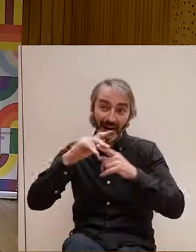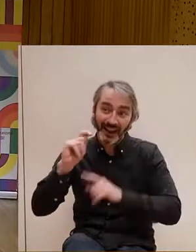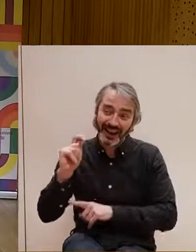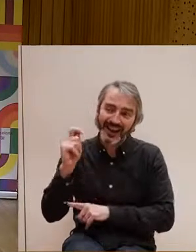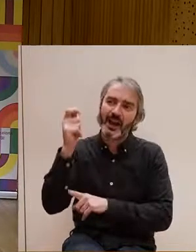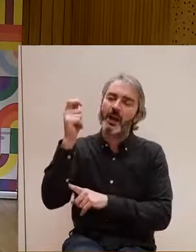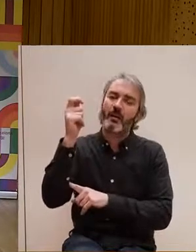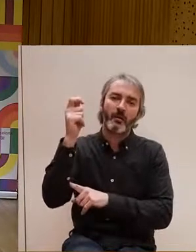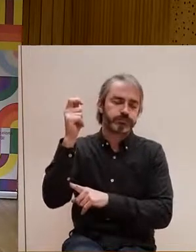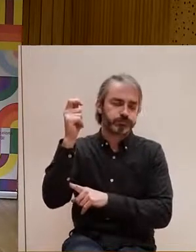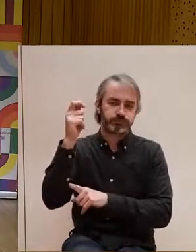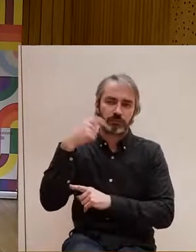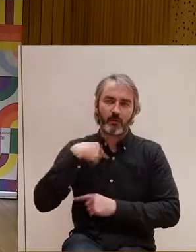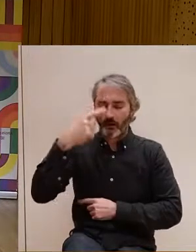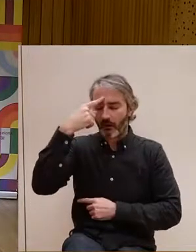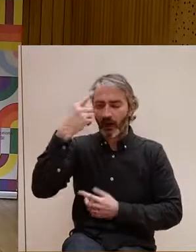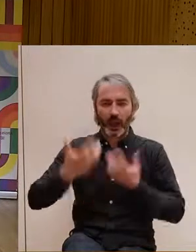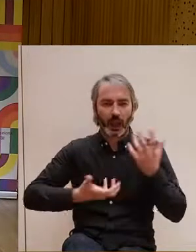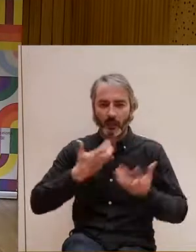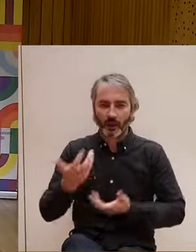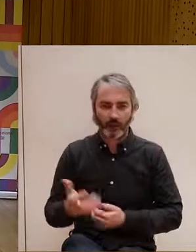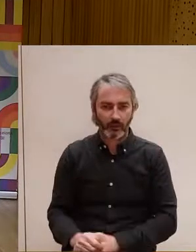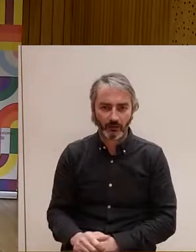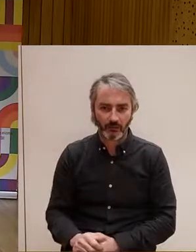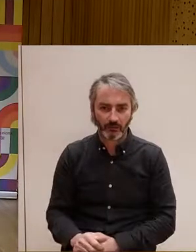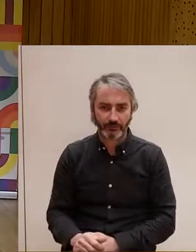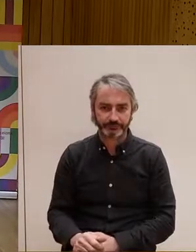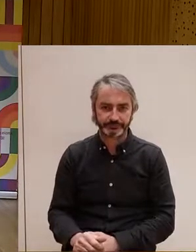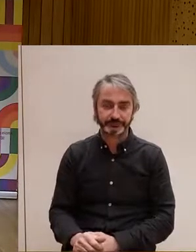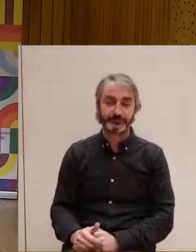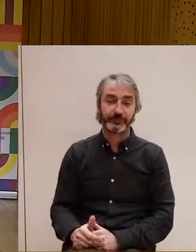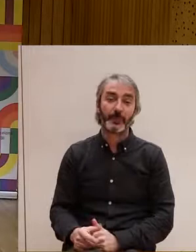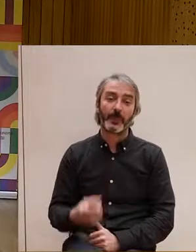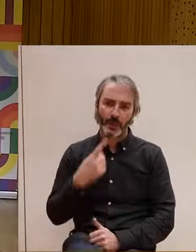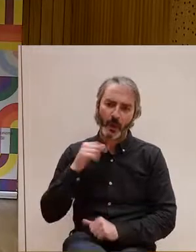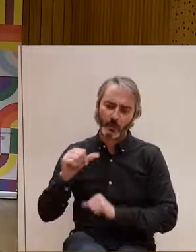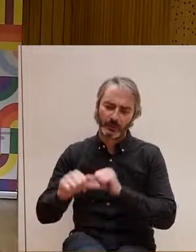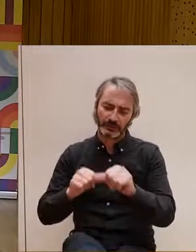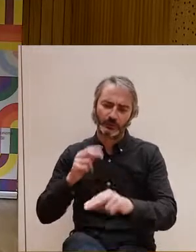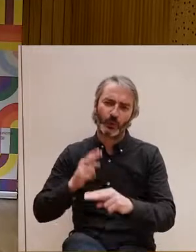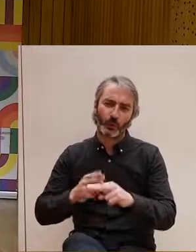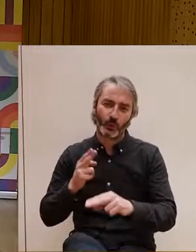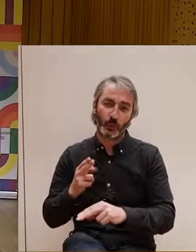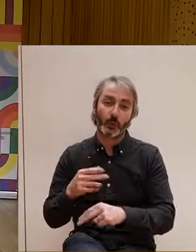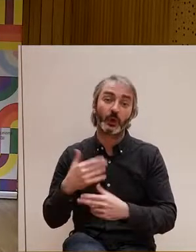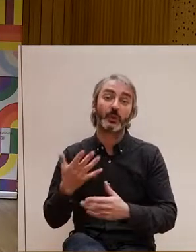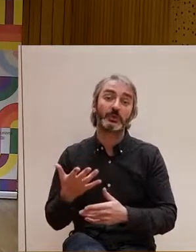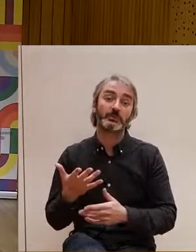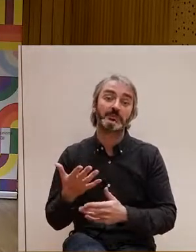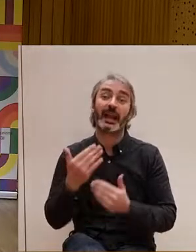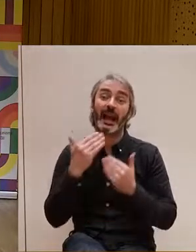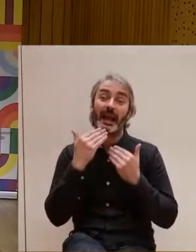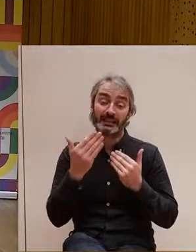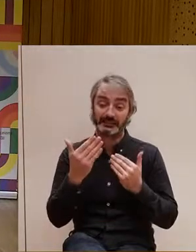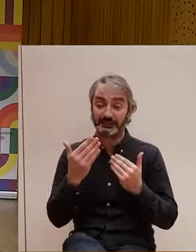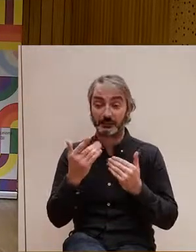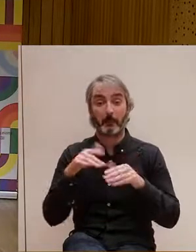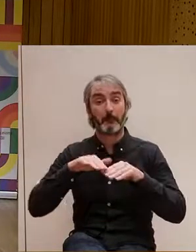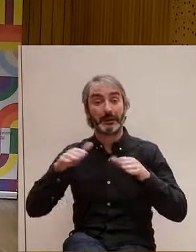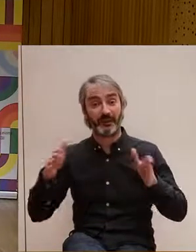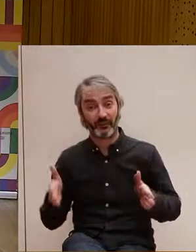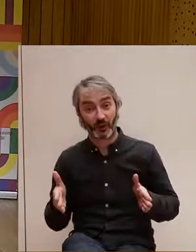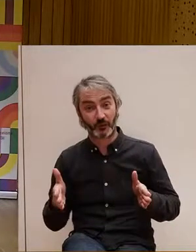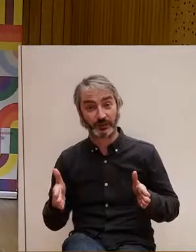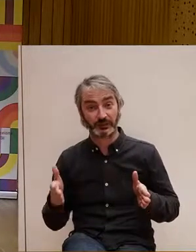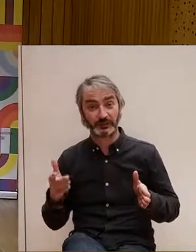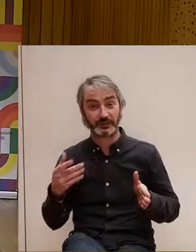a estar cremant, és un procés dur. I gràcies a eines i plataformes com